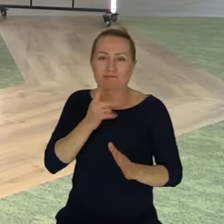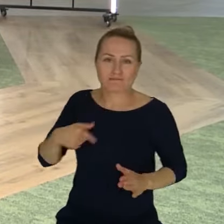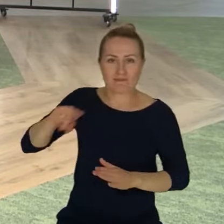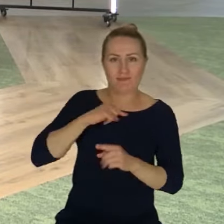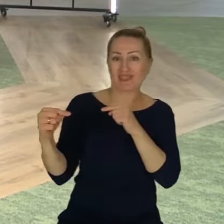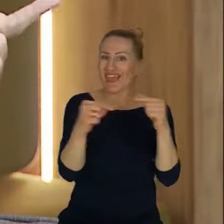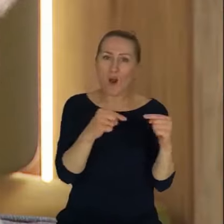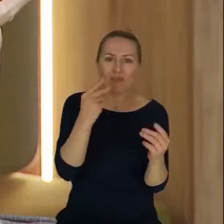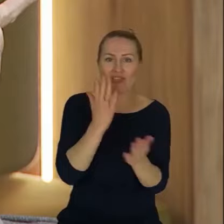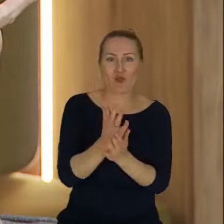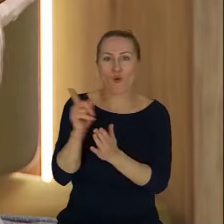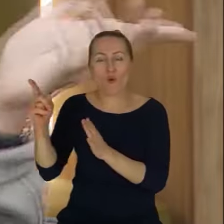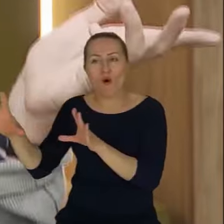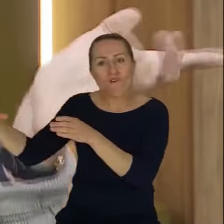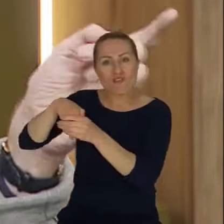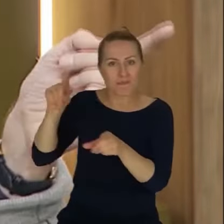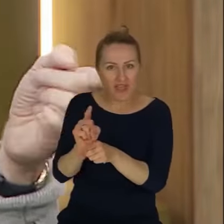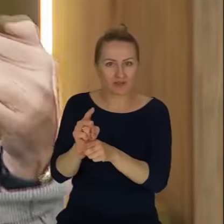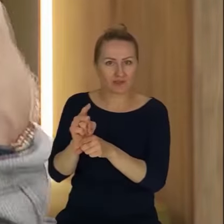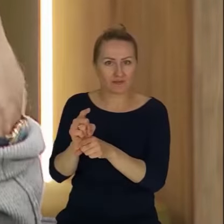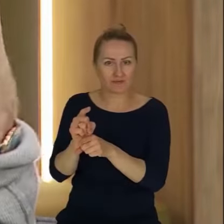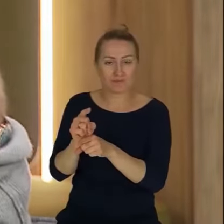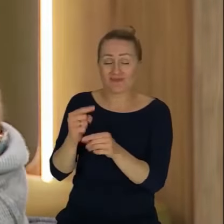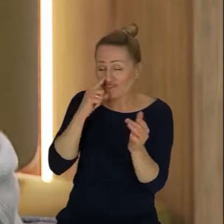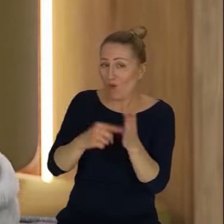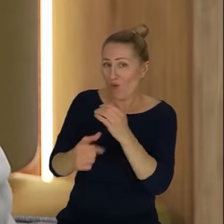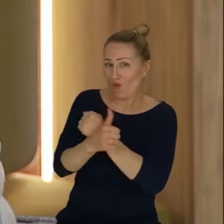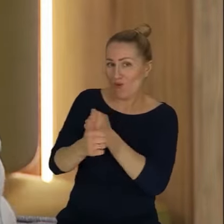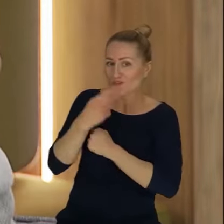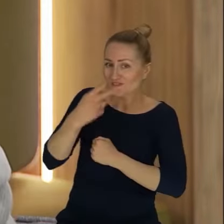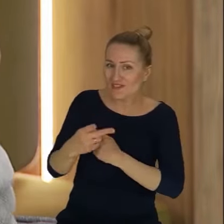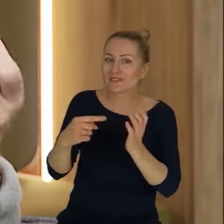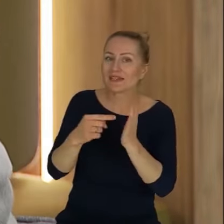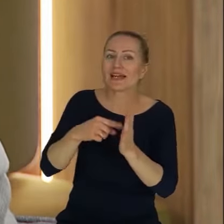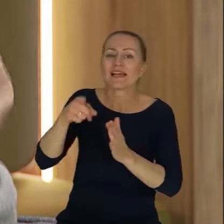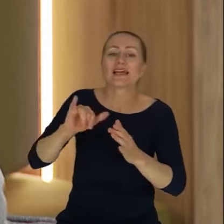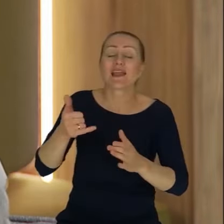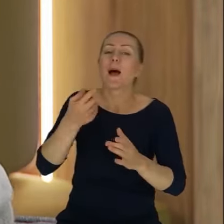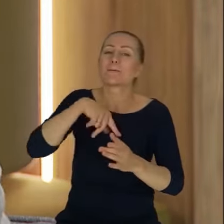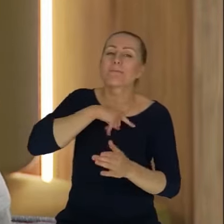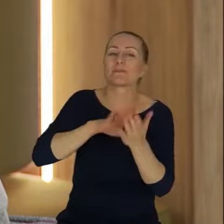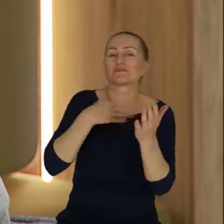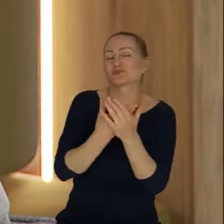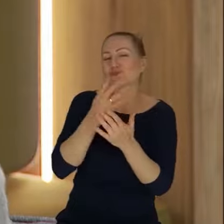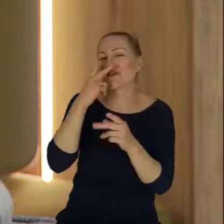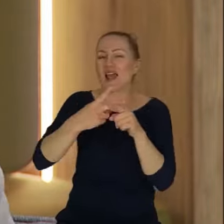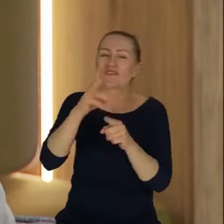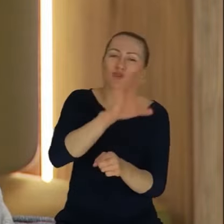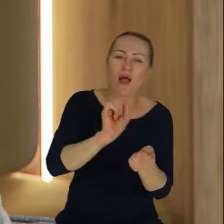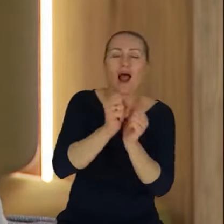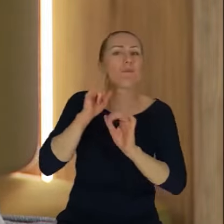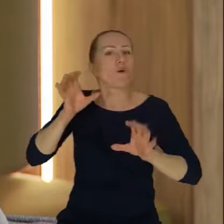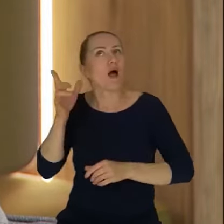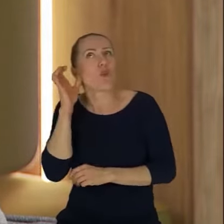Jeżeli tego nie... I słuchajcie, musieliśmy uczyć, nie? Bo to jest normalna kompetencja. Jak oglądamy programy w telewizji albo słuchamy audycji radiowych, to